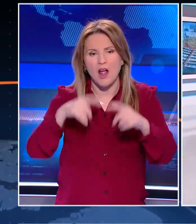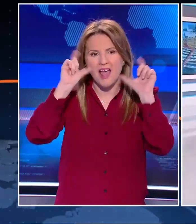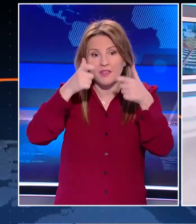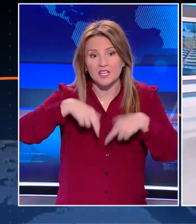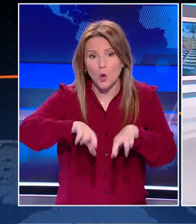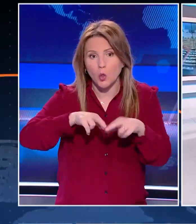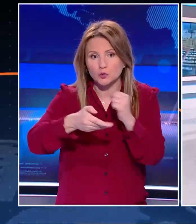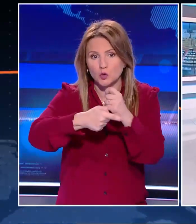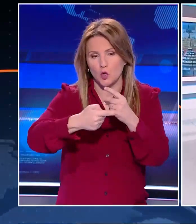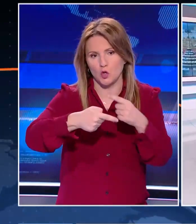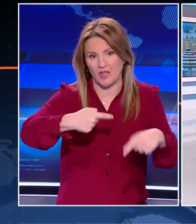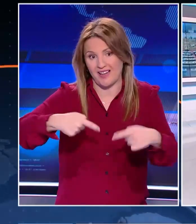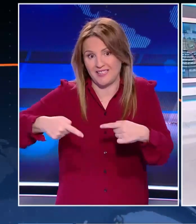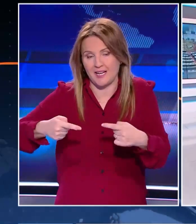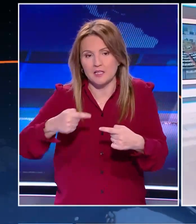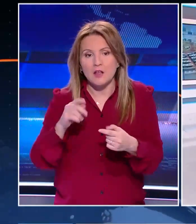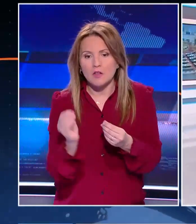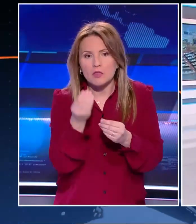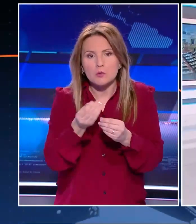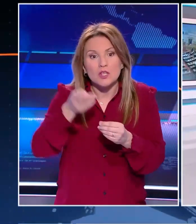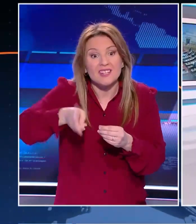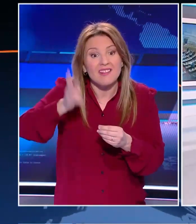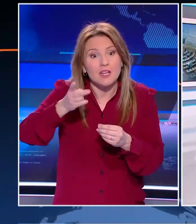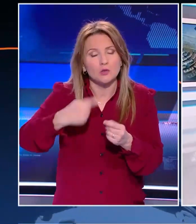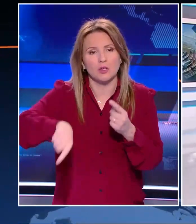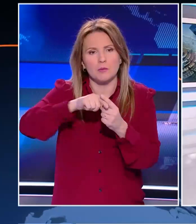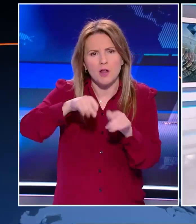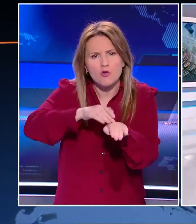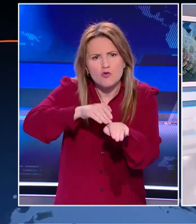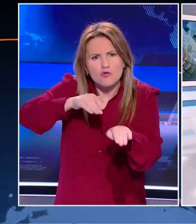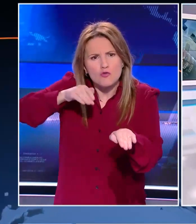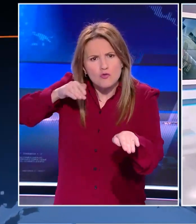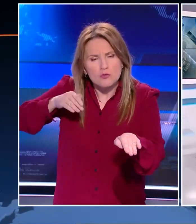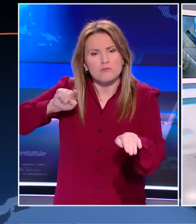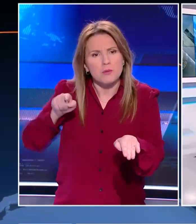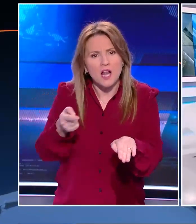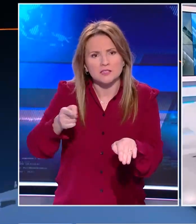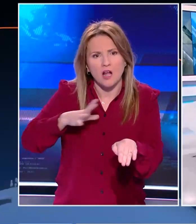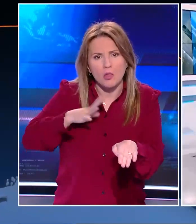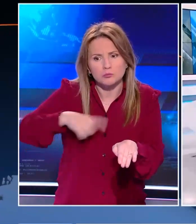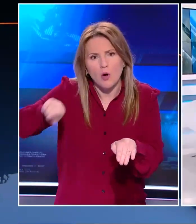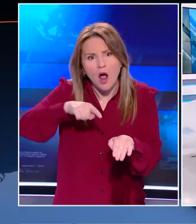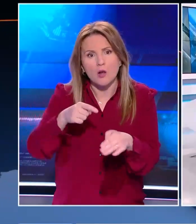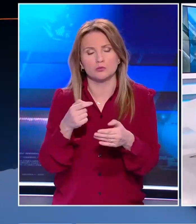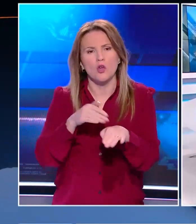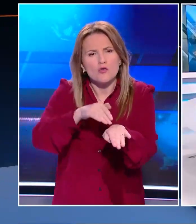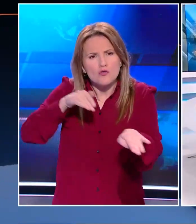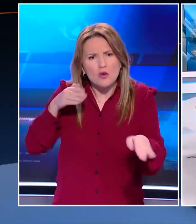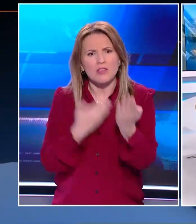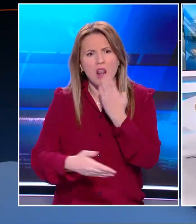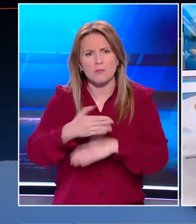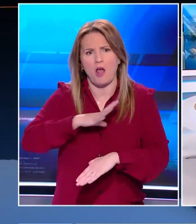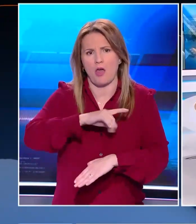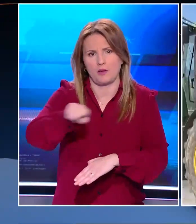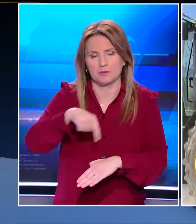εκεί όχι μόνο μπορεί να δημιουργήσει κινδύνους, αλλά μπορεί να παραβλάψει την κυκλοφορία ή να προκαλέσει ταλαιπωρία